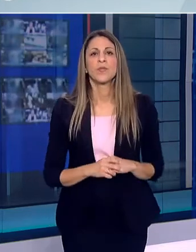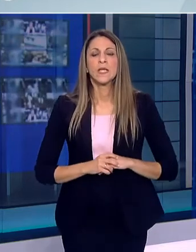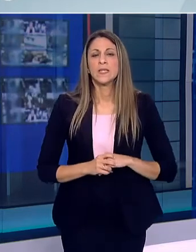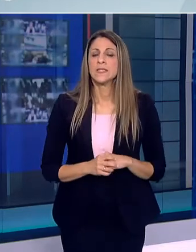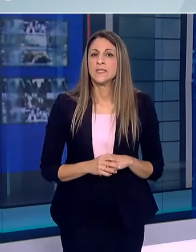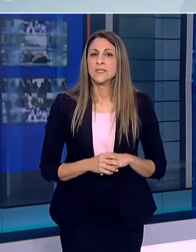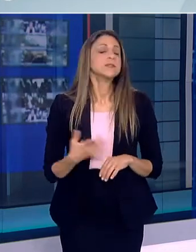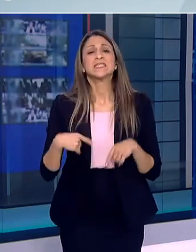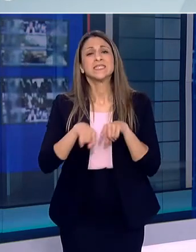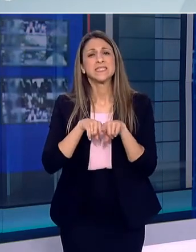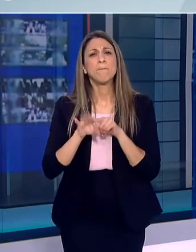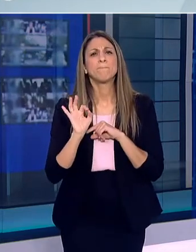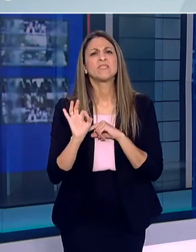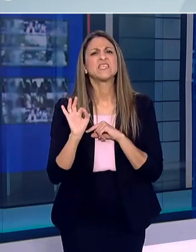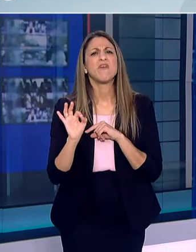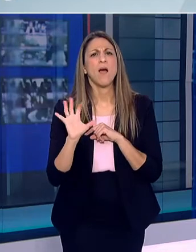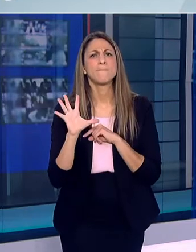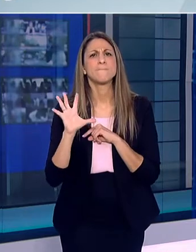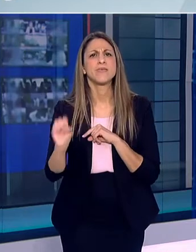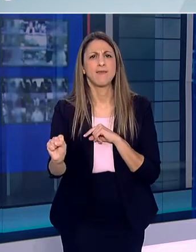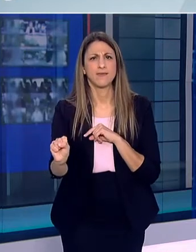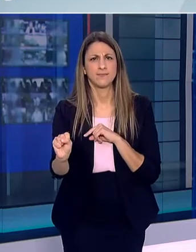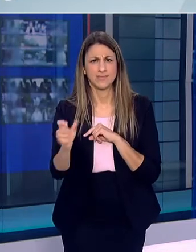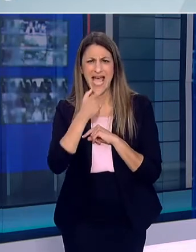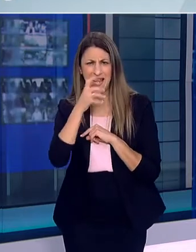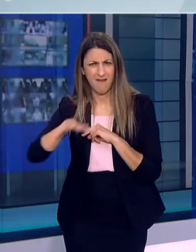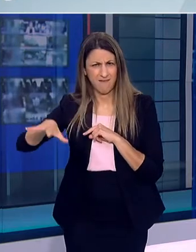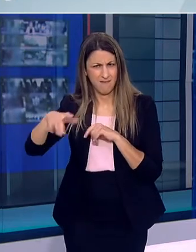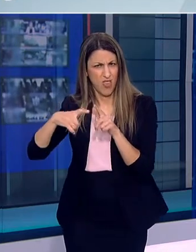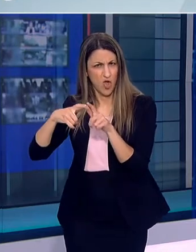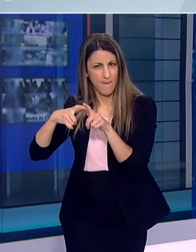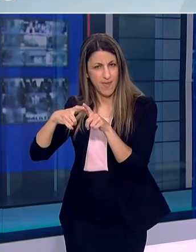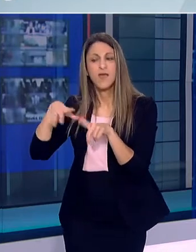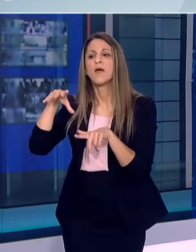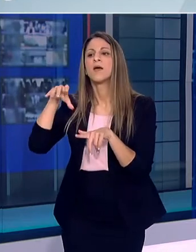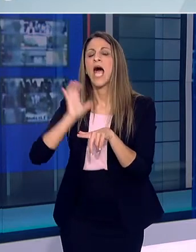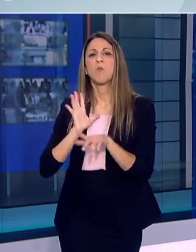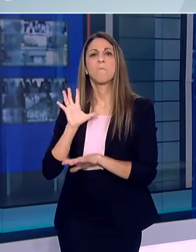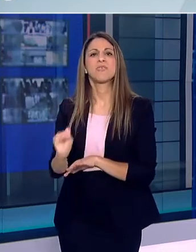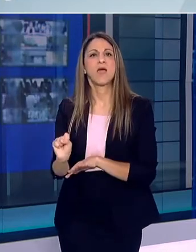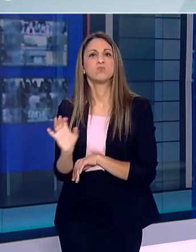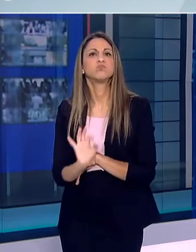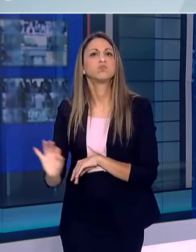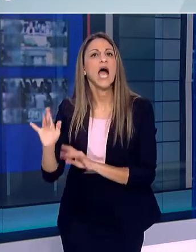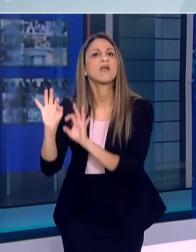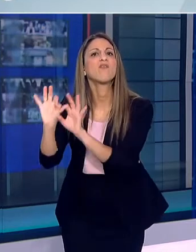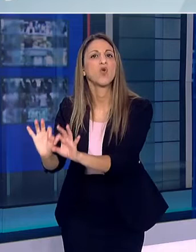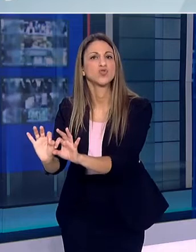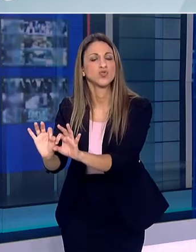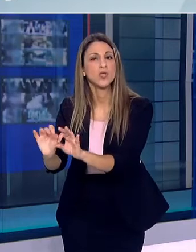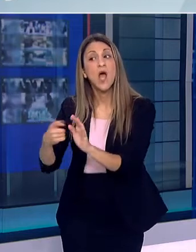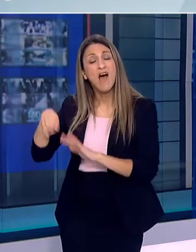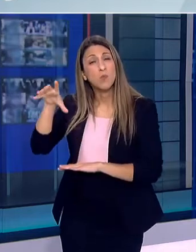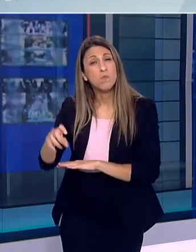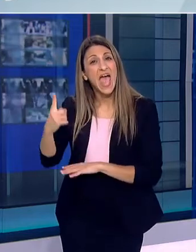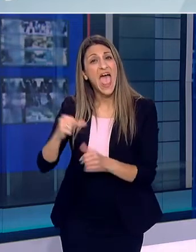ψηφιακή ηχνηλάτηση σε ένα συγκεκριμένο χώρο του Ηνωμένου Βασίλειου και ήδη έχουν διαπιστώσει πάρα πολλά προβλήματα και λένε ότι αυτό δεν μπορεί να λειτουργήσει πριν περάσει ένας μήνας